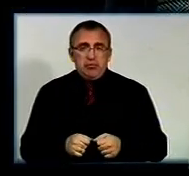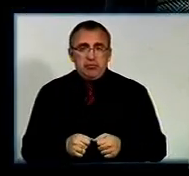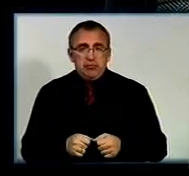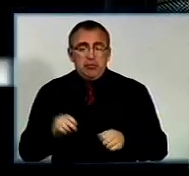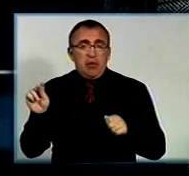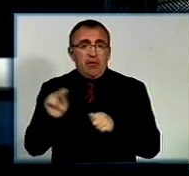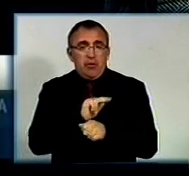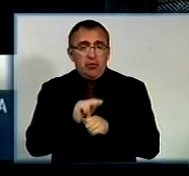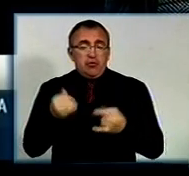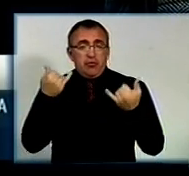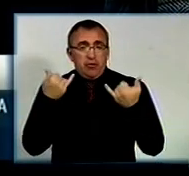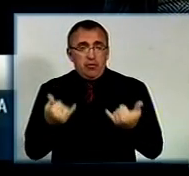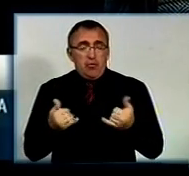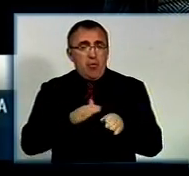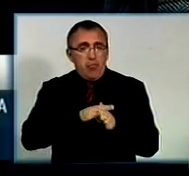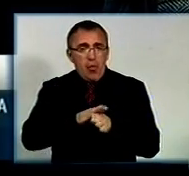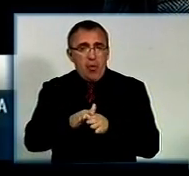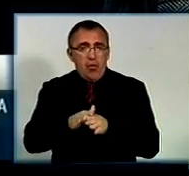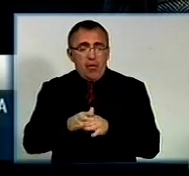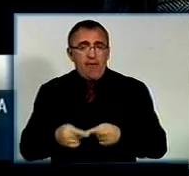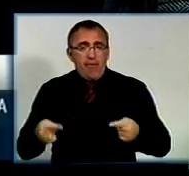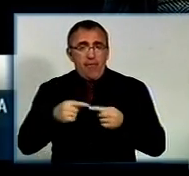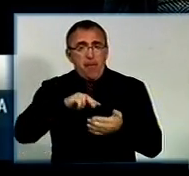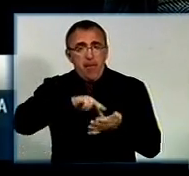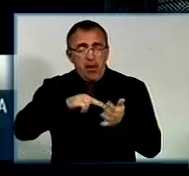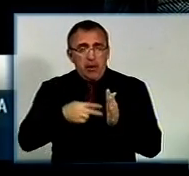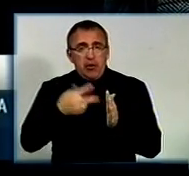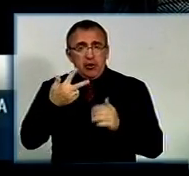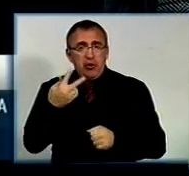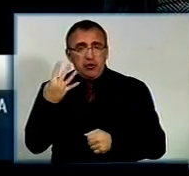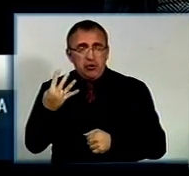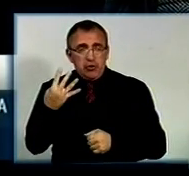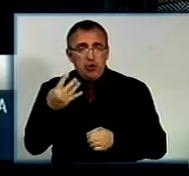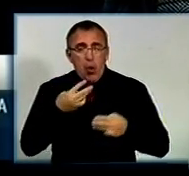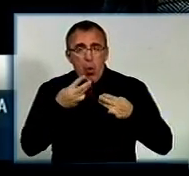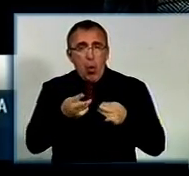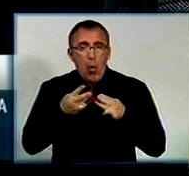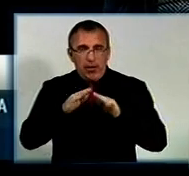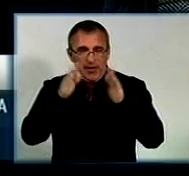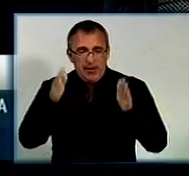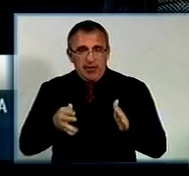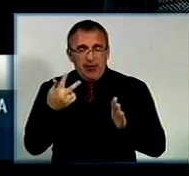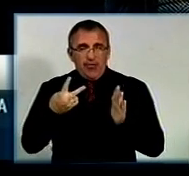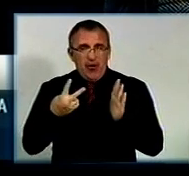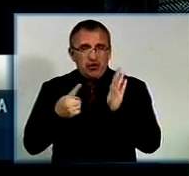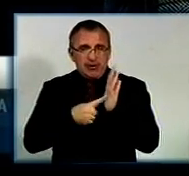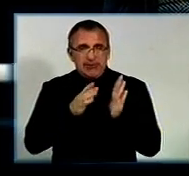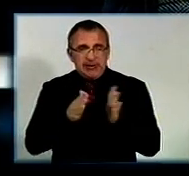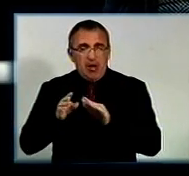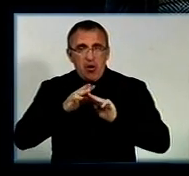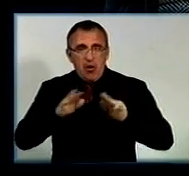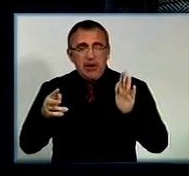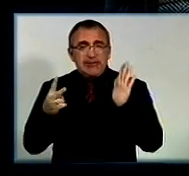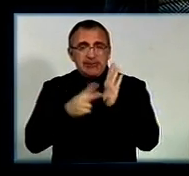Відремонтовано на сьогодні повністю, відповідно до планів, 34 котельні, 26 систем опалення, 7